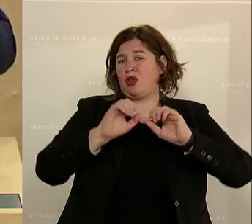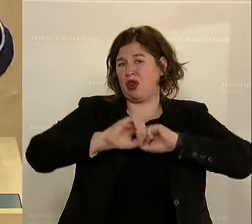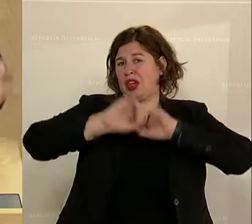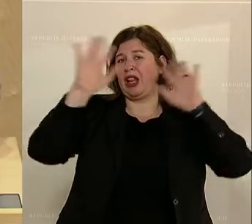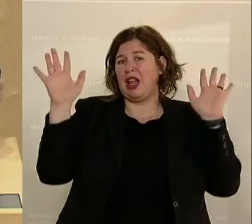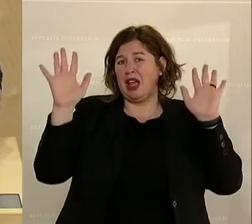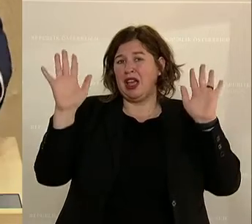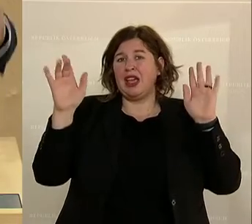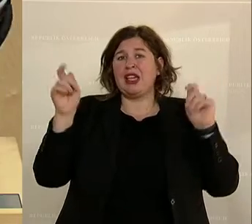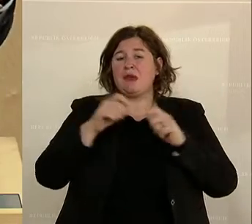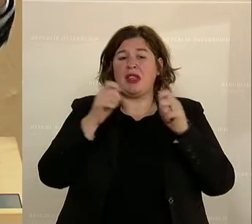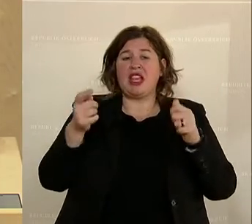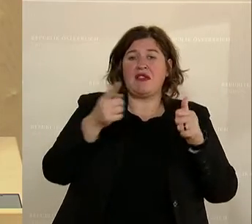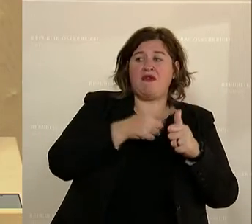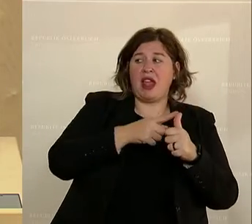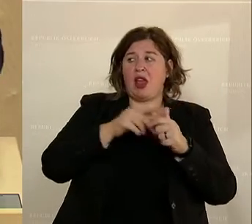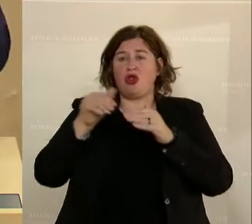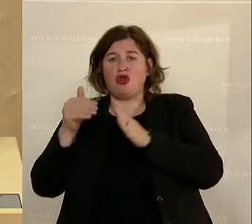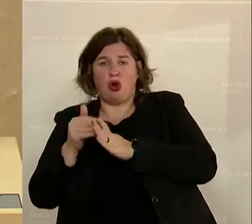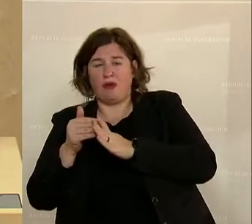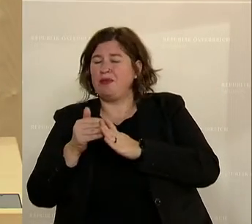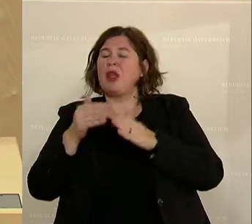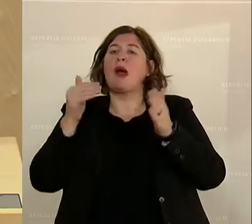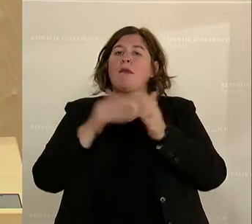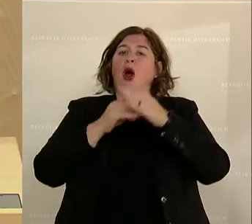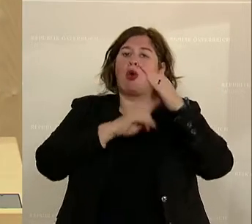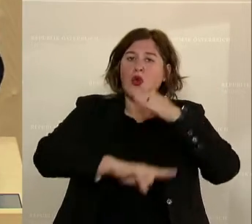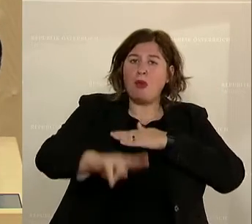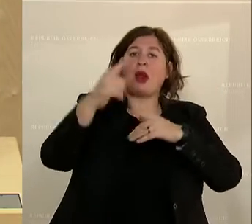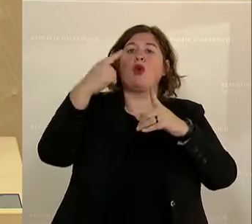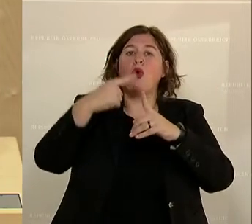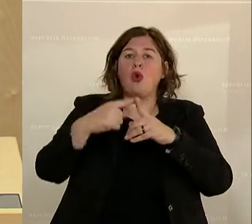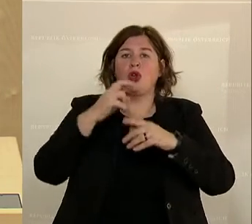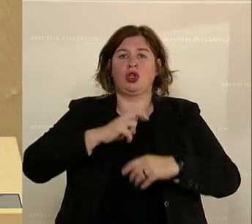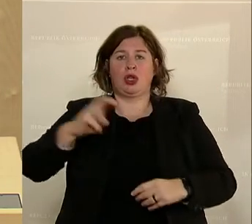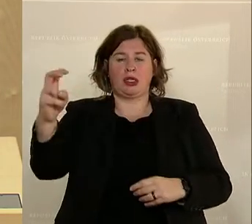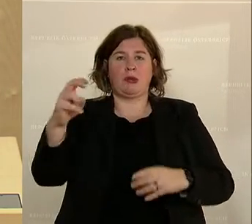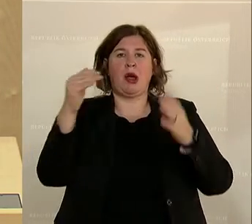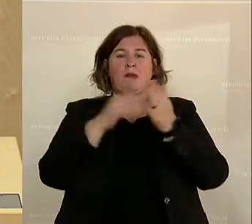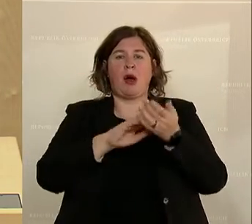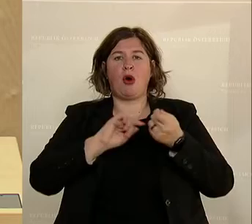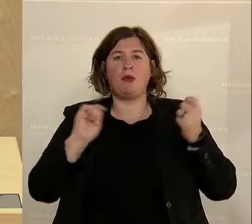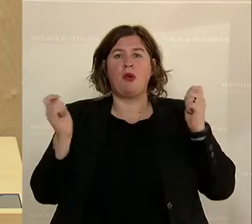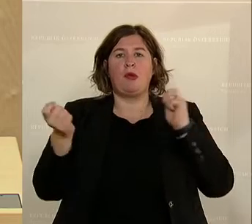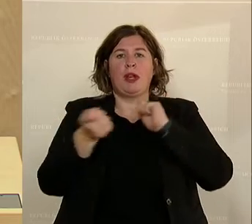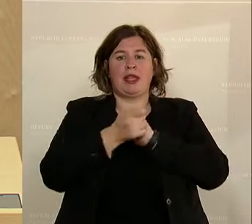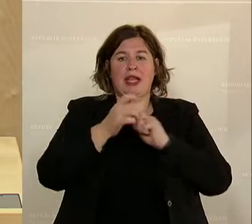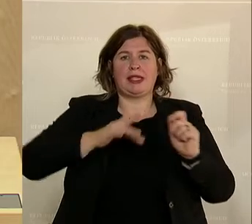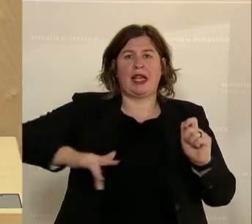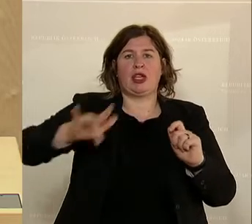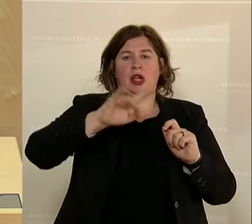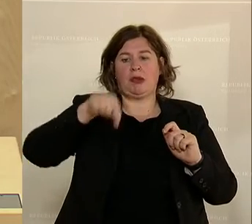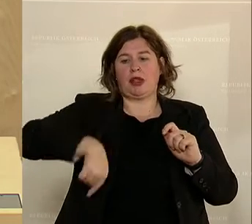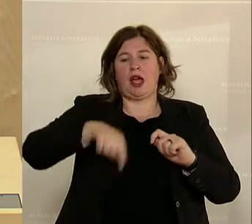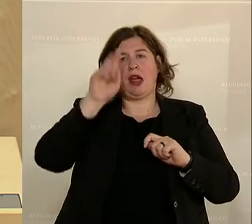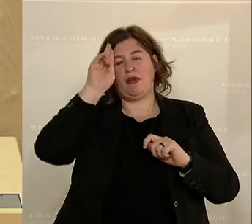um ein Weder-Noch. Wir brauchen die U-Bahn und wir brauchen auch die Straßenbahnen. Wir brauchen die Mobilitätsdrehscheiben hier im Bundesland Wien, aber